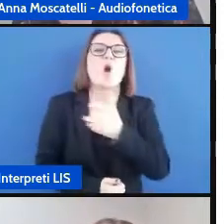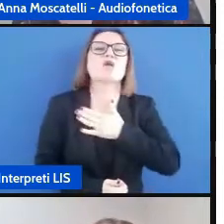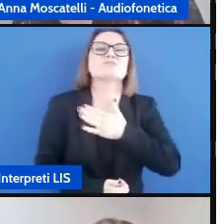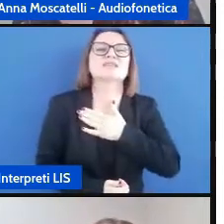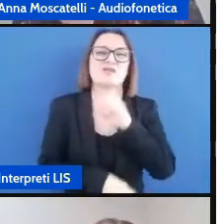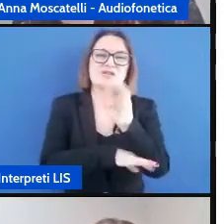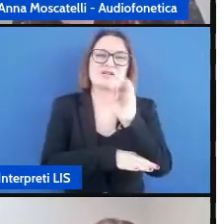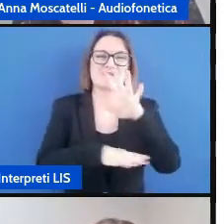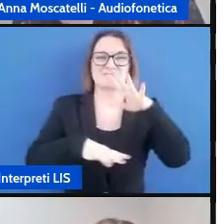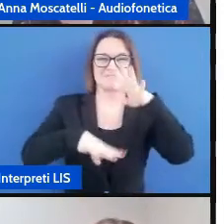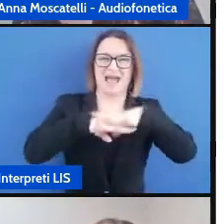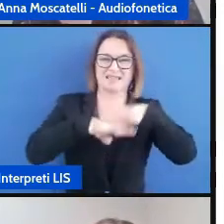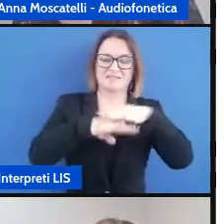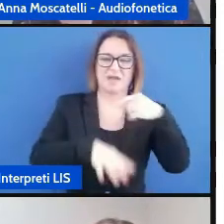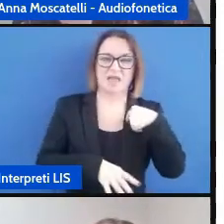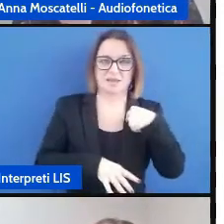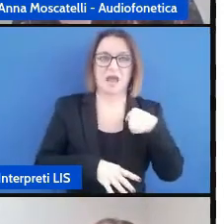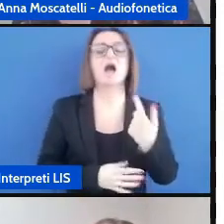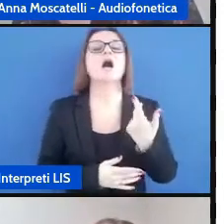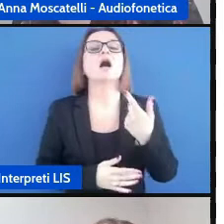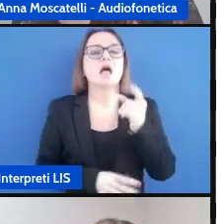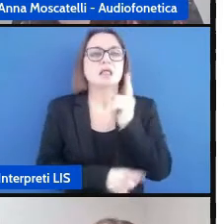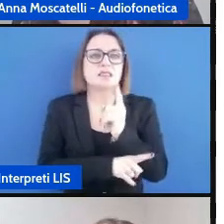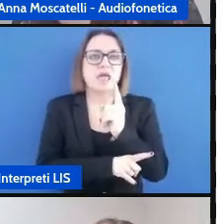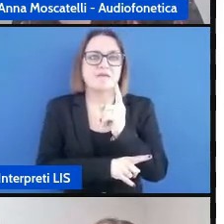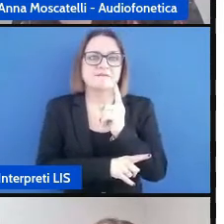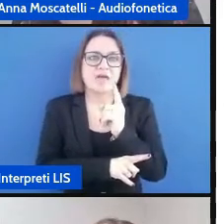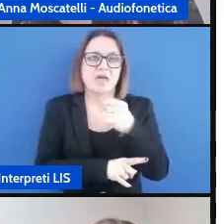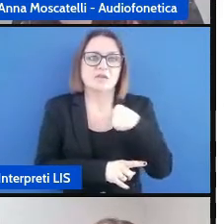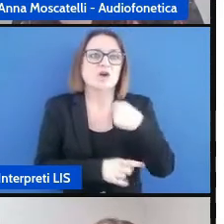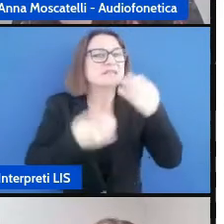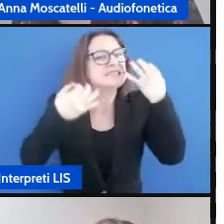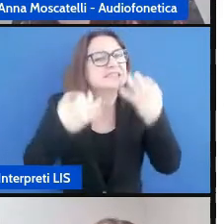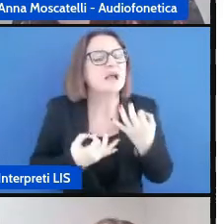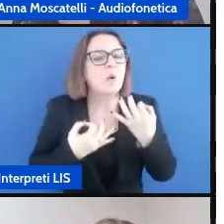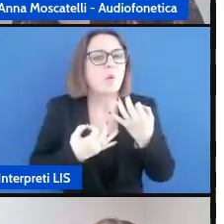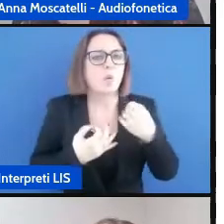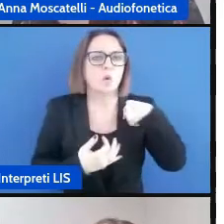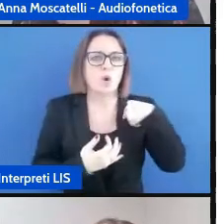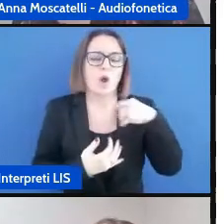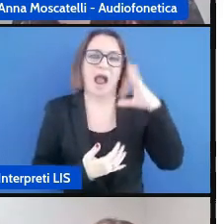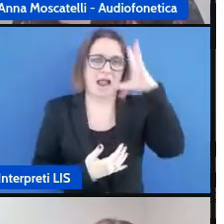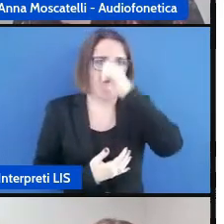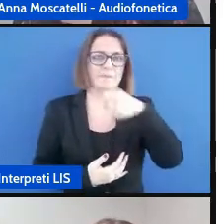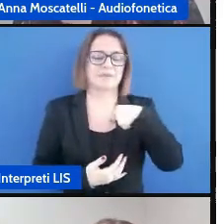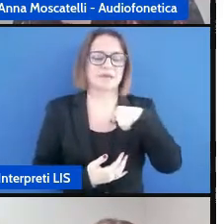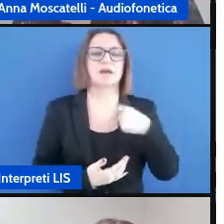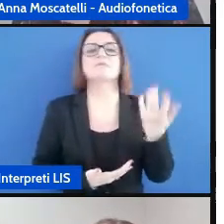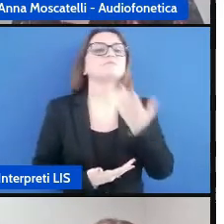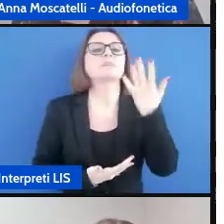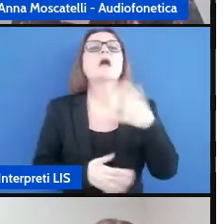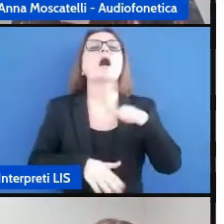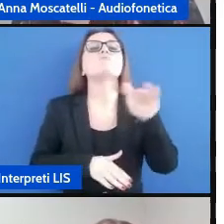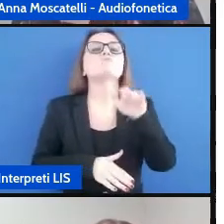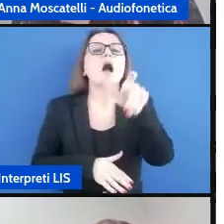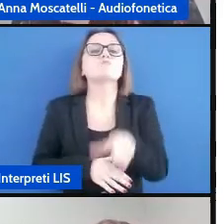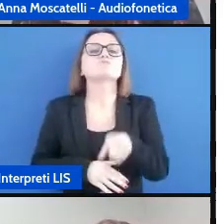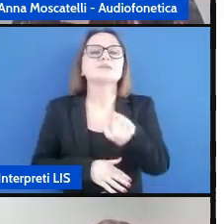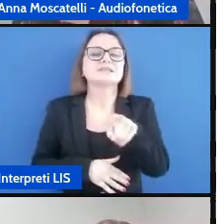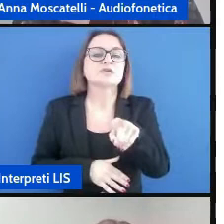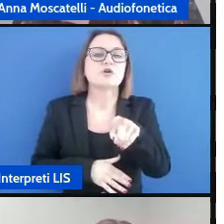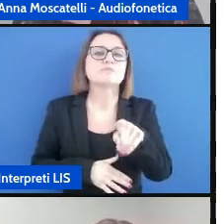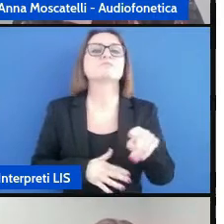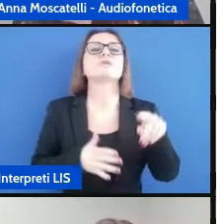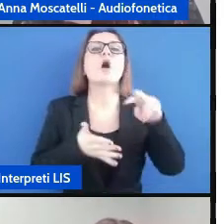deve avere la consapevolezza che se un bambino non riesce a risolvere un